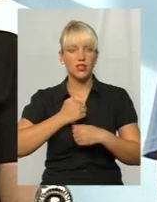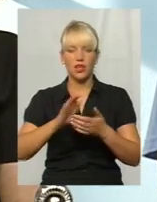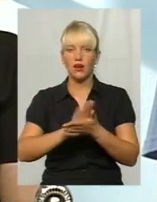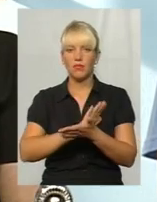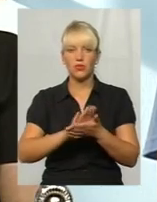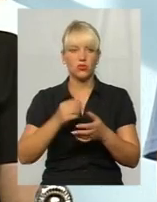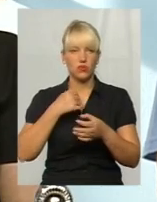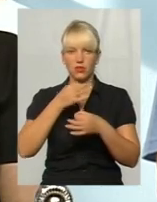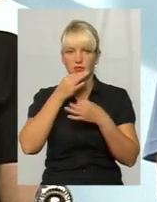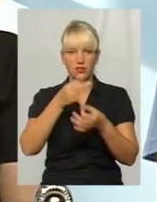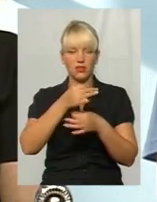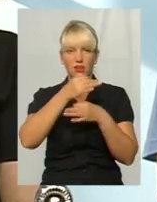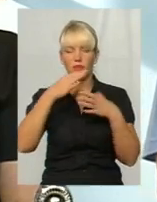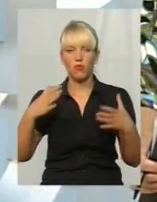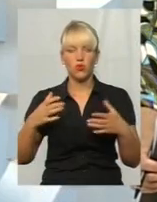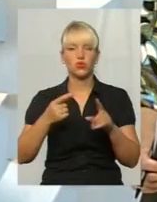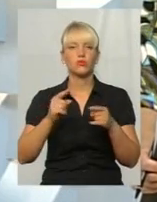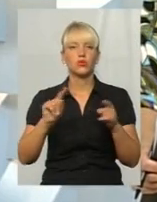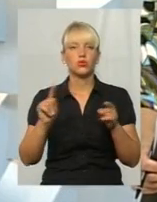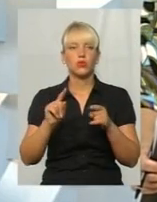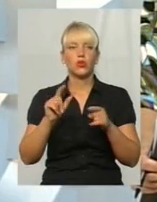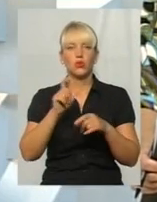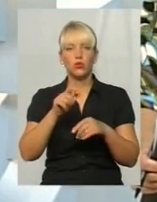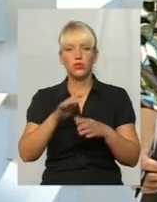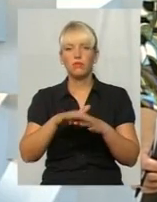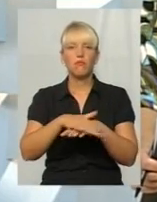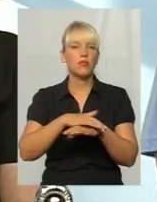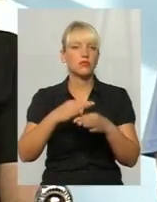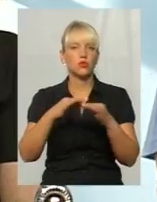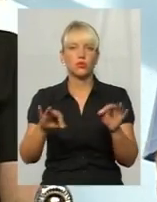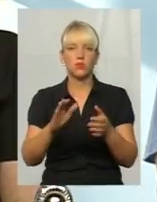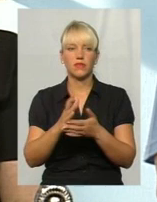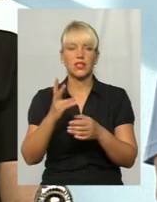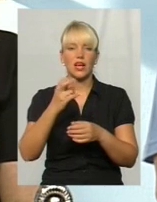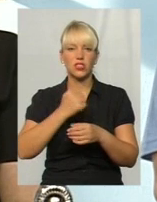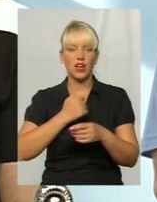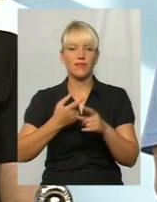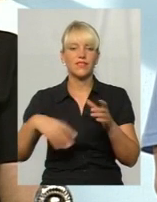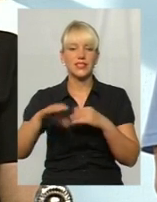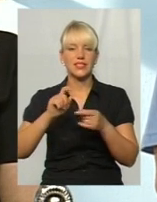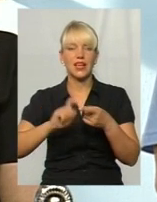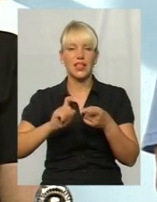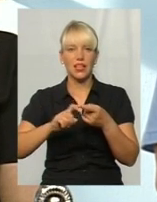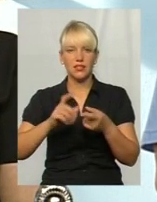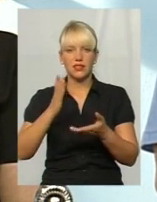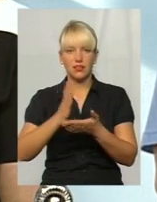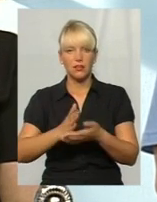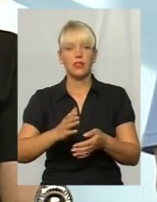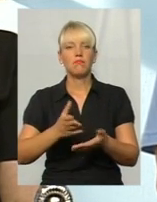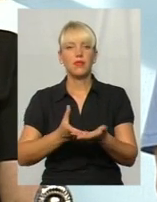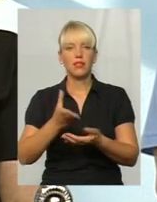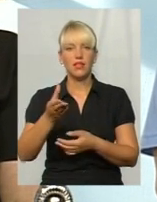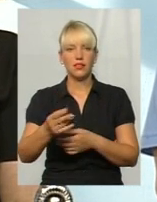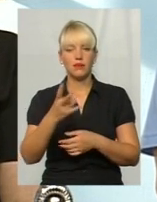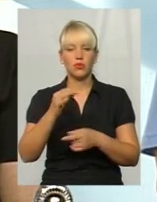обстежити, я вам не можу наразі сказати, так, щоб люди мали масовий доступ до безкоштовно. На жаль, це всі аналізи платні. Але, по тим аналізам,